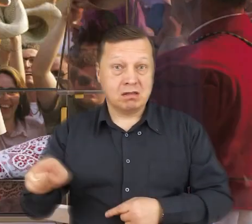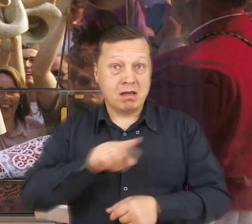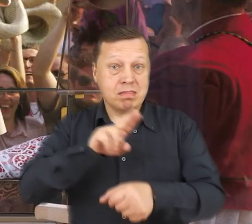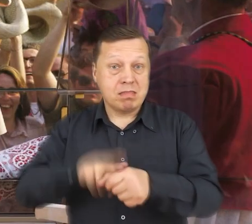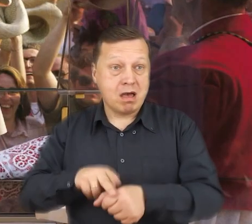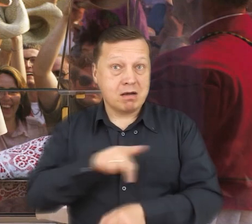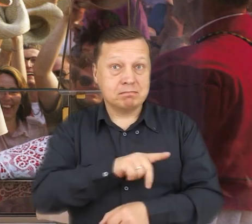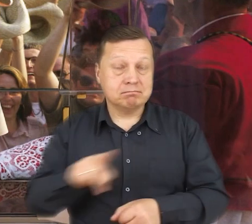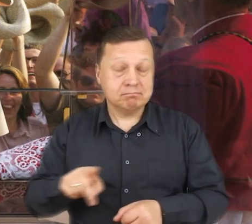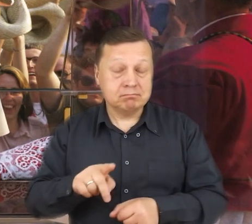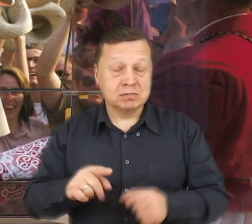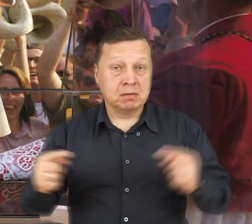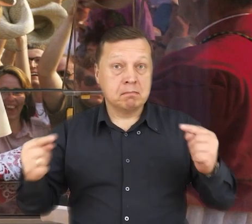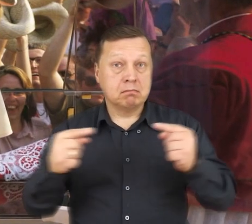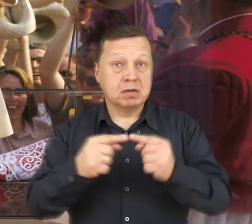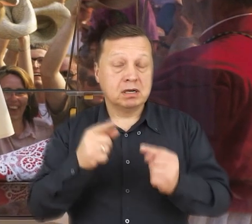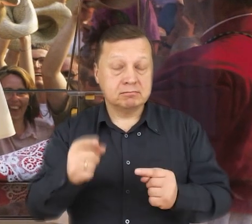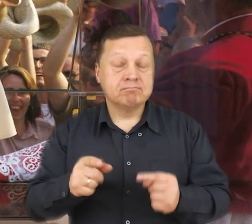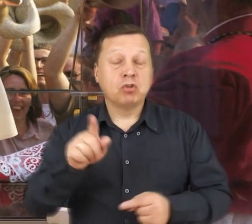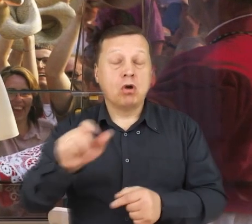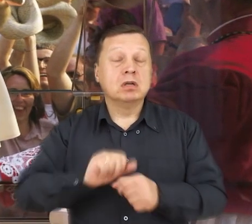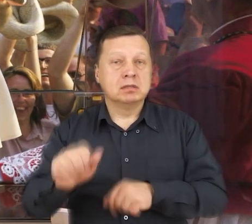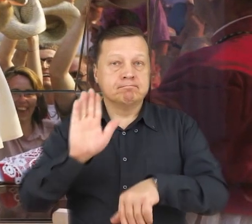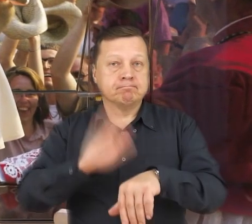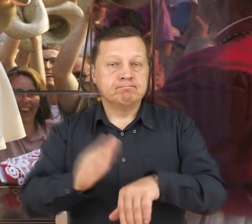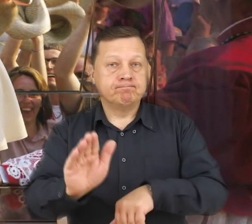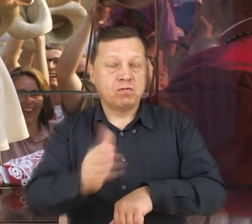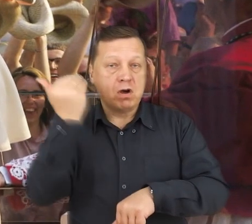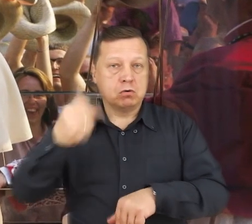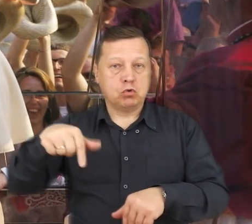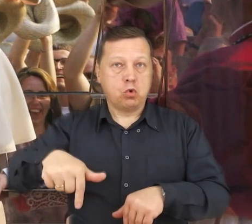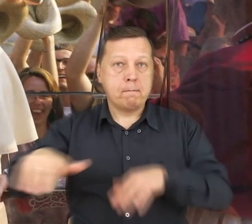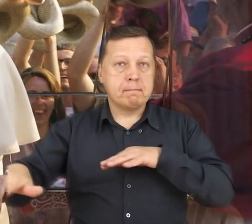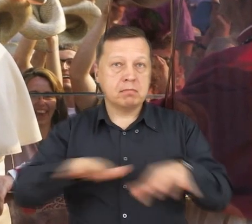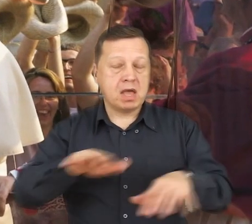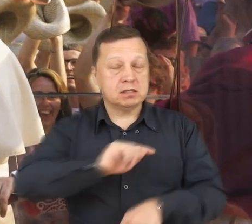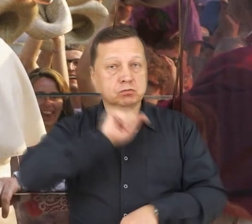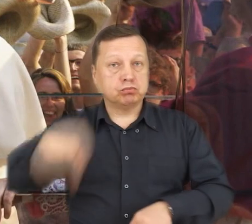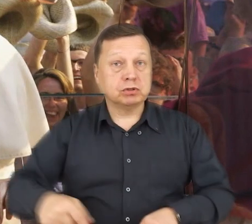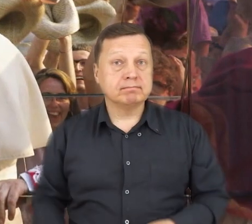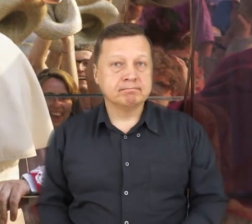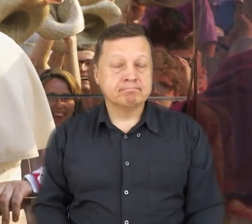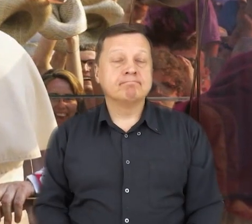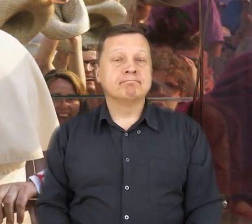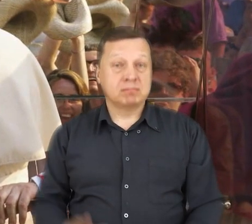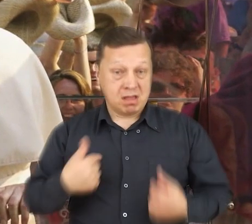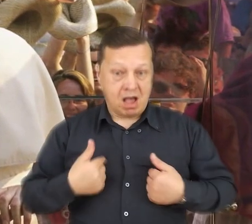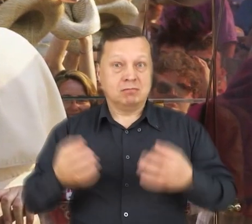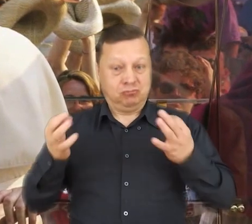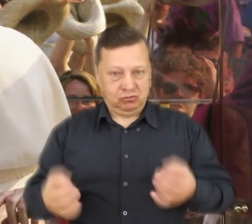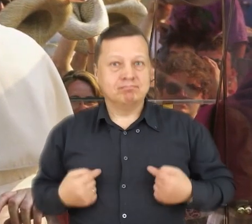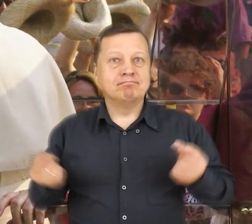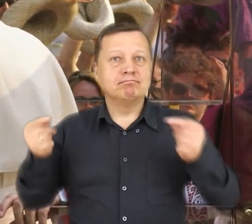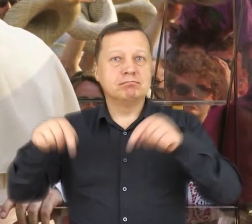że w zbieżności tych dat rozpoznaję szczególne wezwanie, by przybyć na to miejsce. Tak